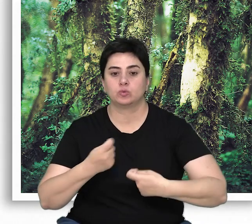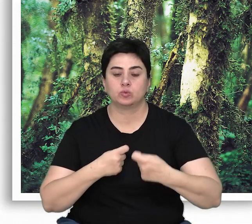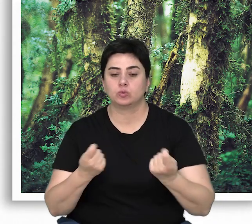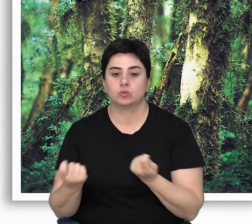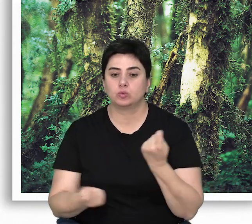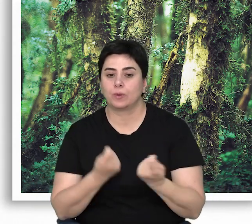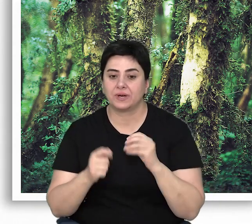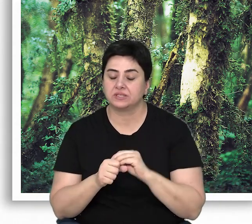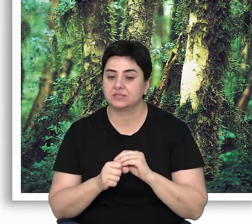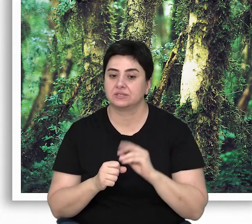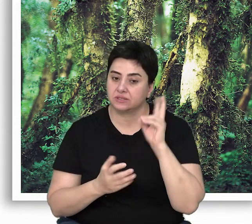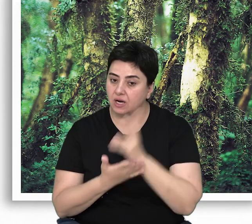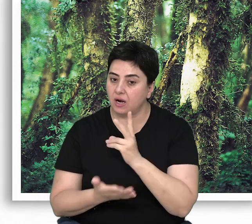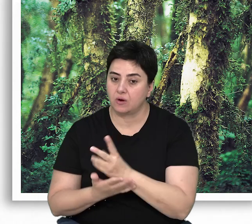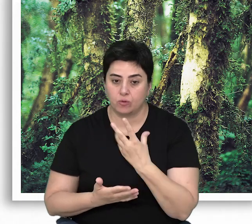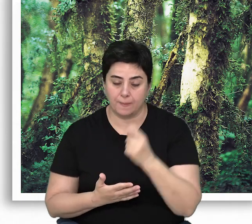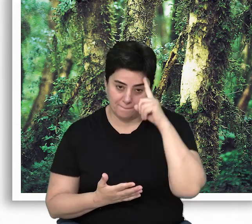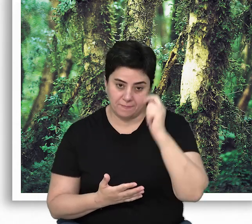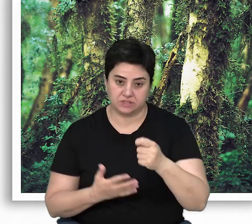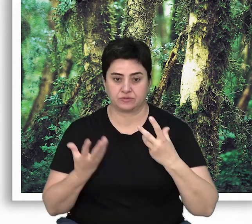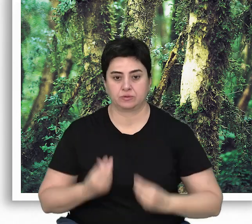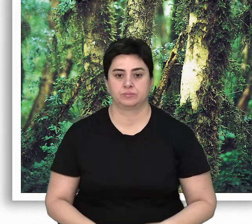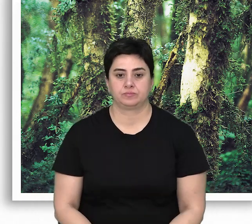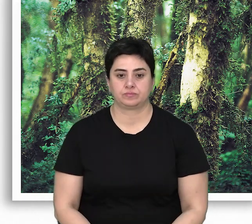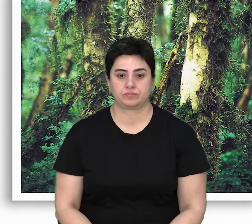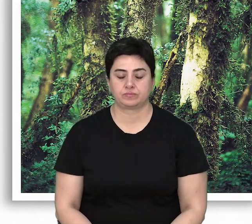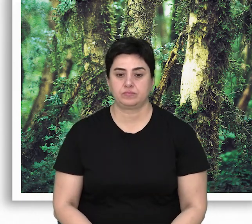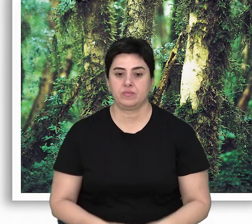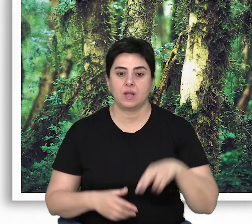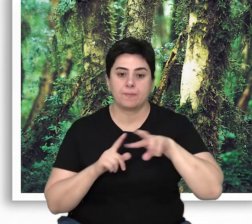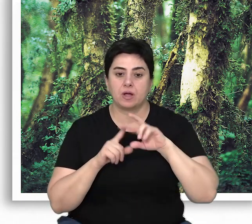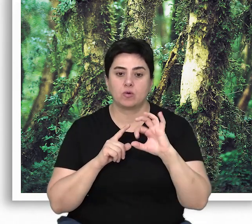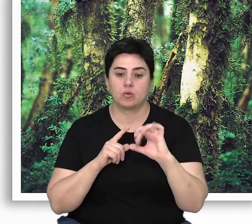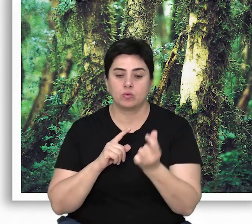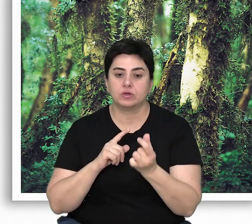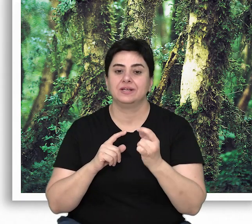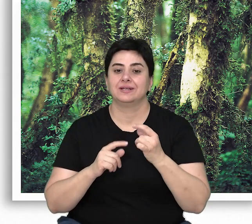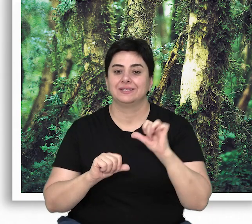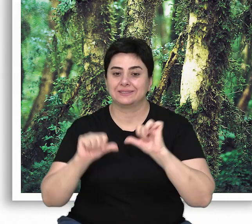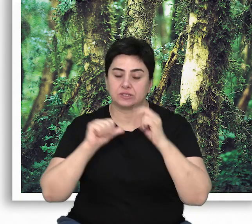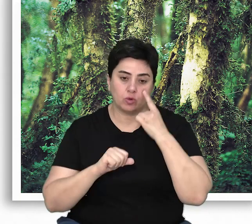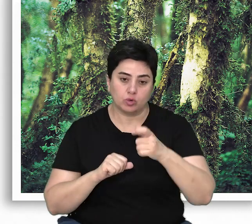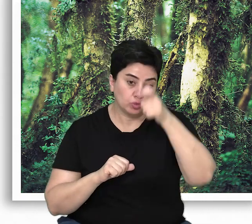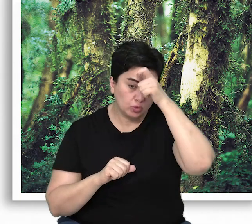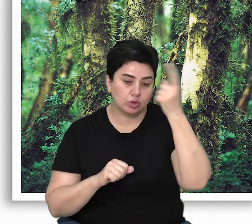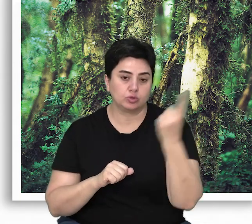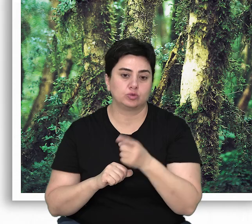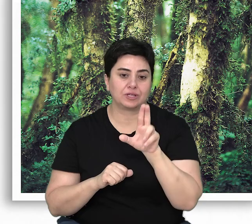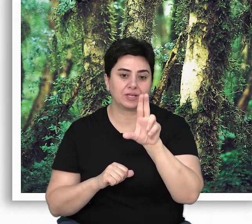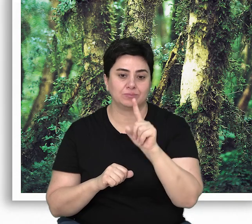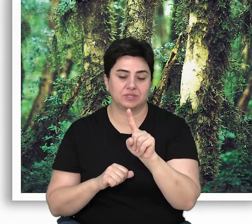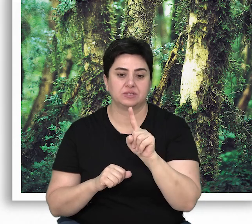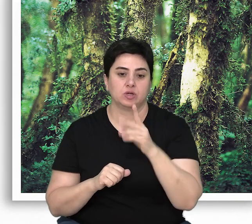uygulamaların belirlenmesi için başvuru niteliği taşımaktadır. FAHO istatistiklerine göre Türkiye'de ormanların